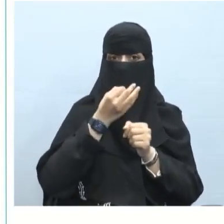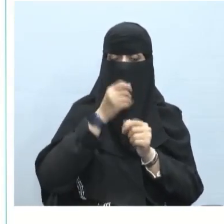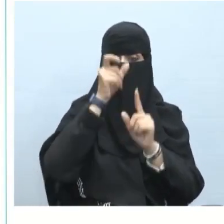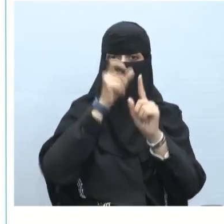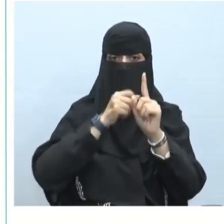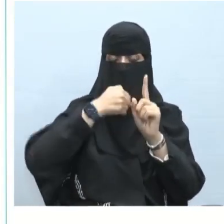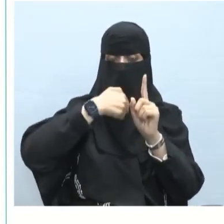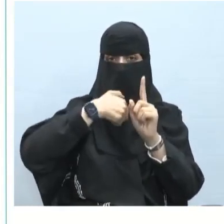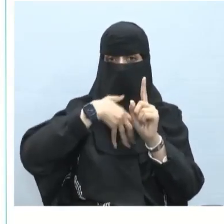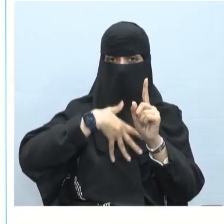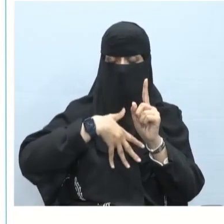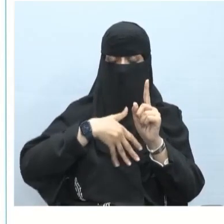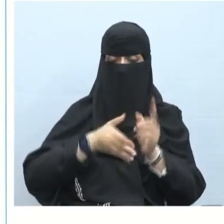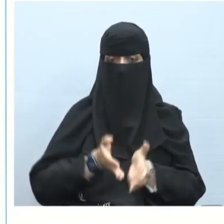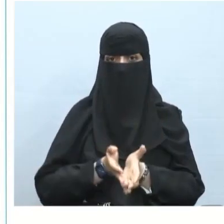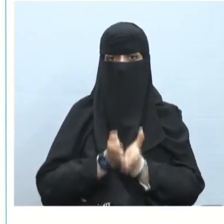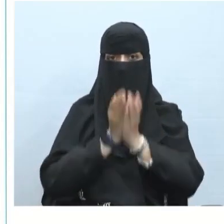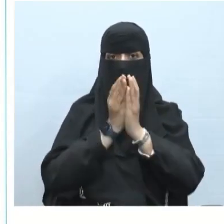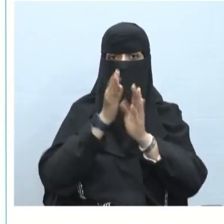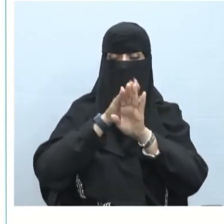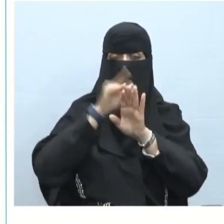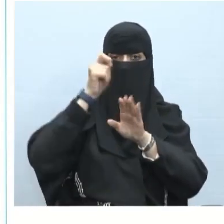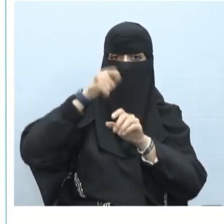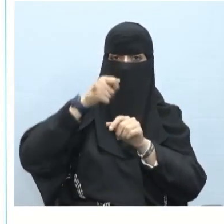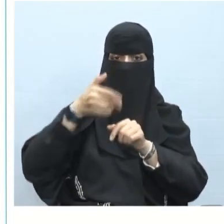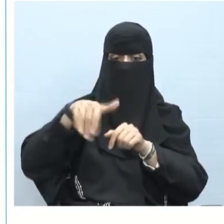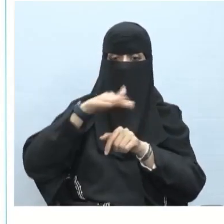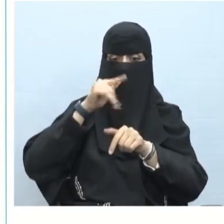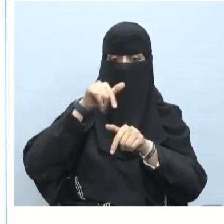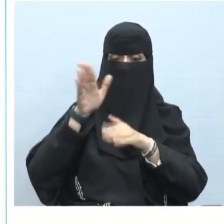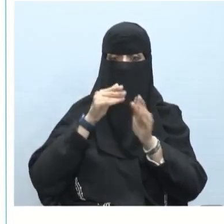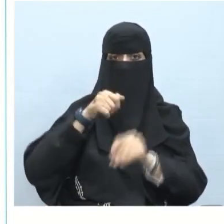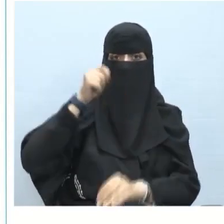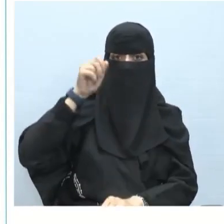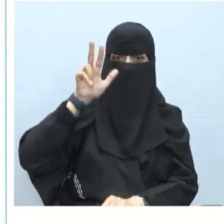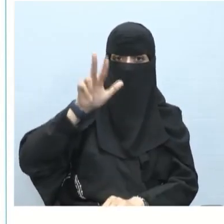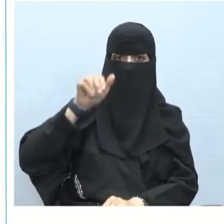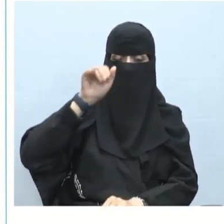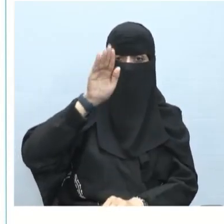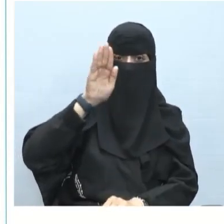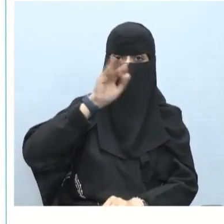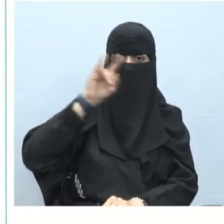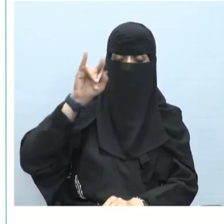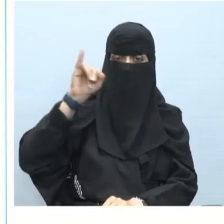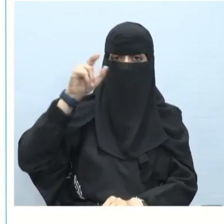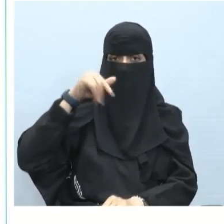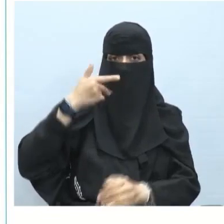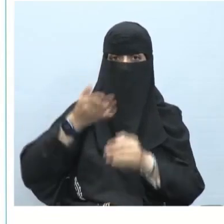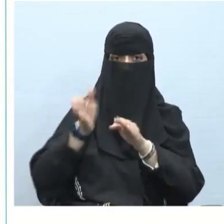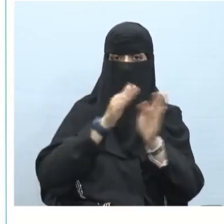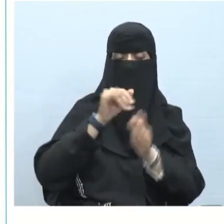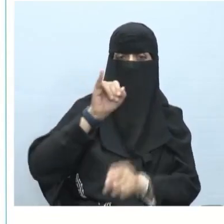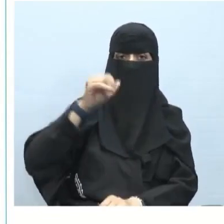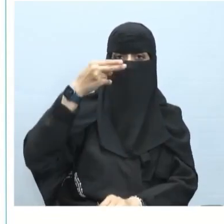الصلاة و والسلام إذن هذا هو معطوف السلام والصلاة السلام عطفت على